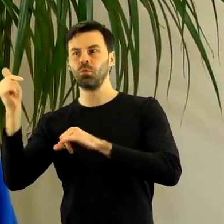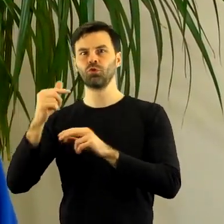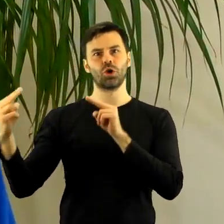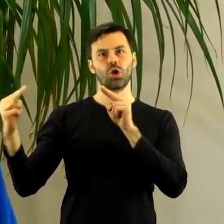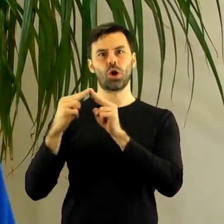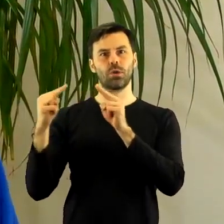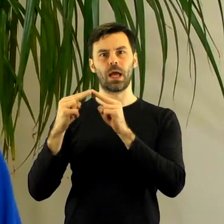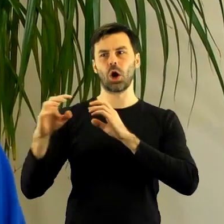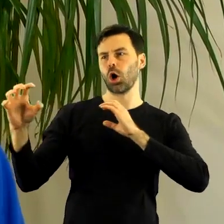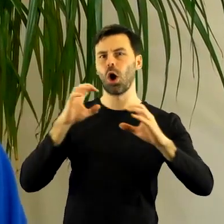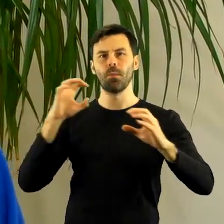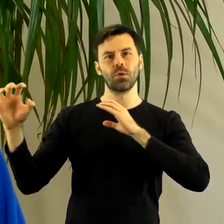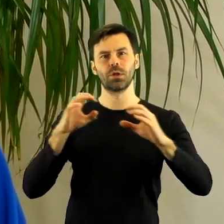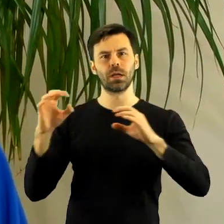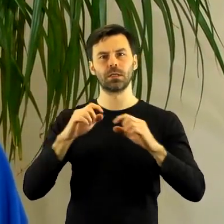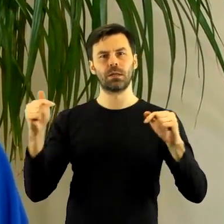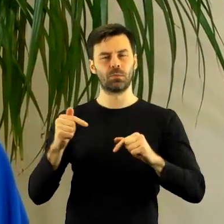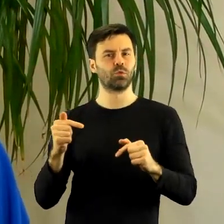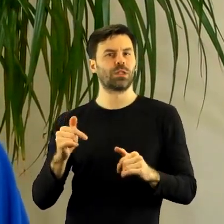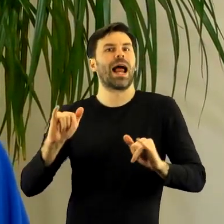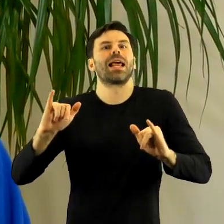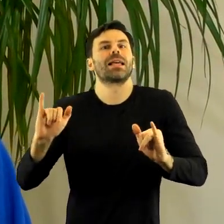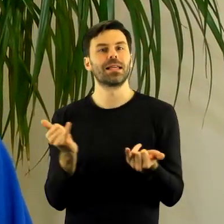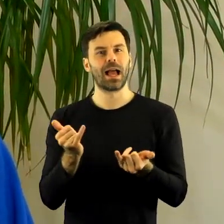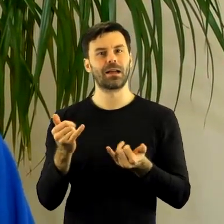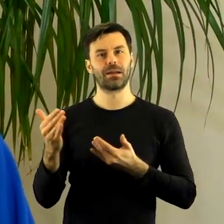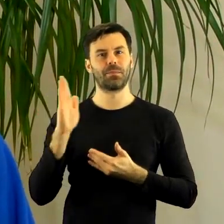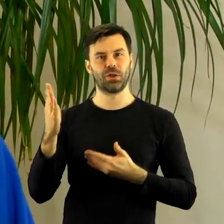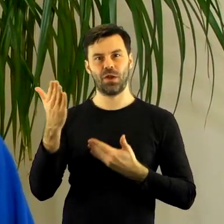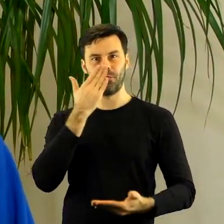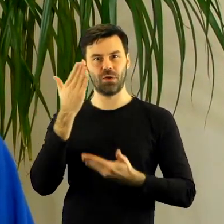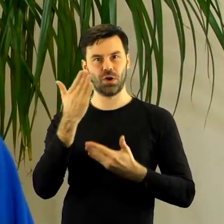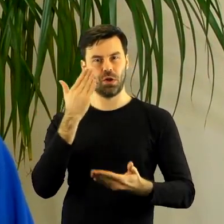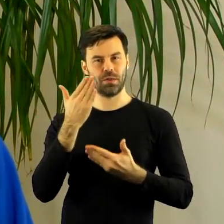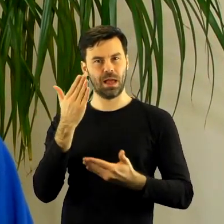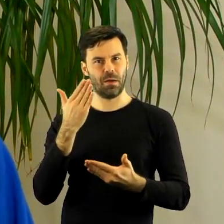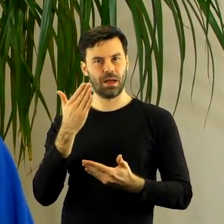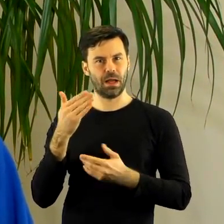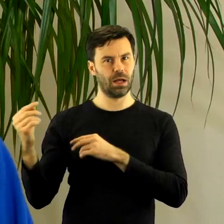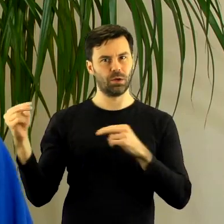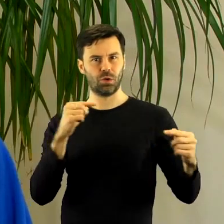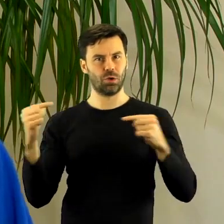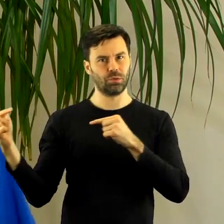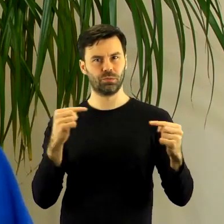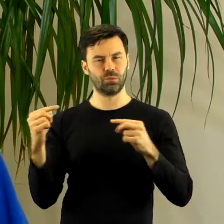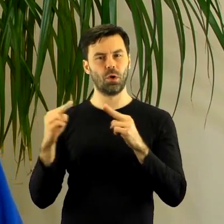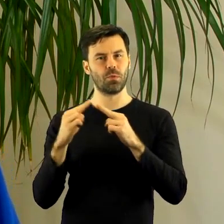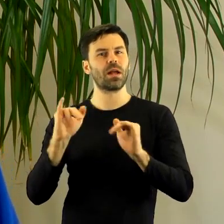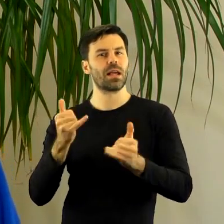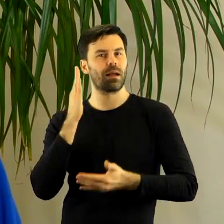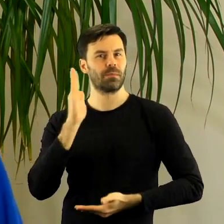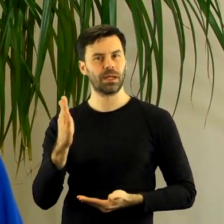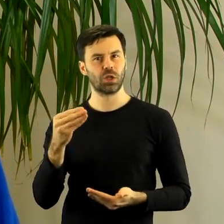zajmuje się tym, co my w obowiązkach wynikających w sprawie, którzy są w sprawie w samorządzie. Natomiast jak bardzo my możemy się przenikać,